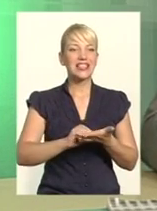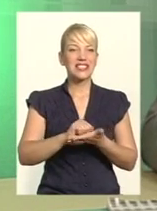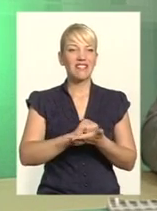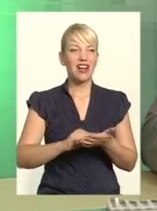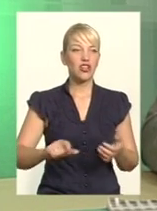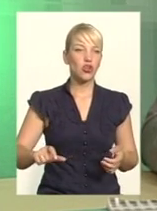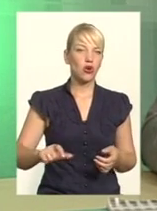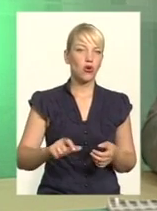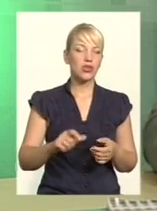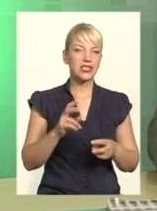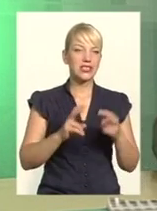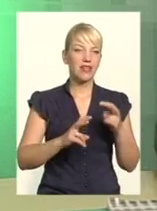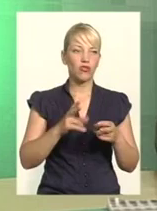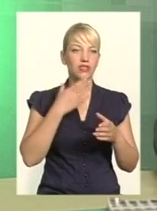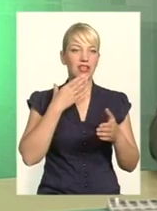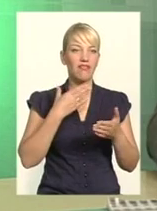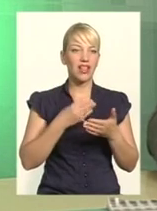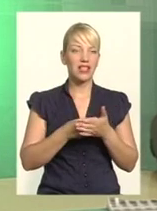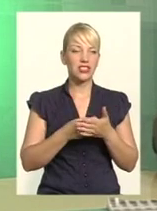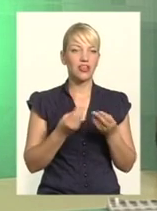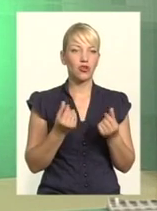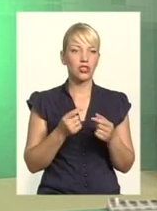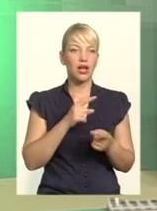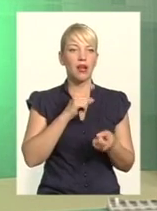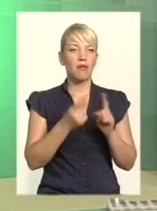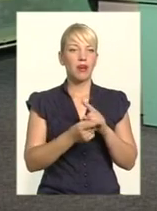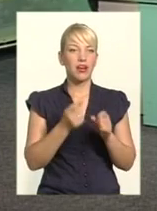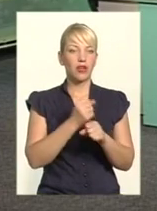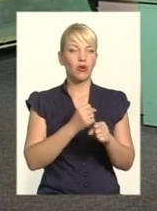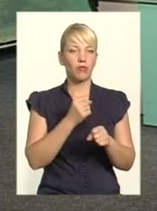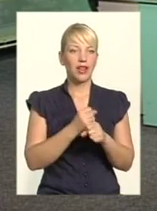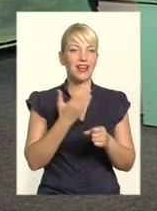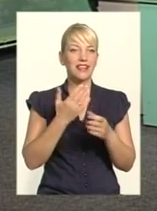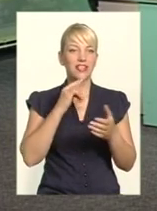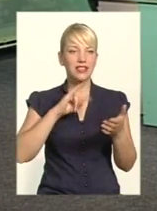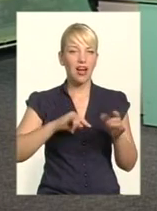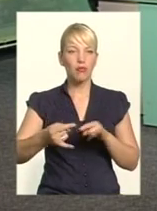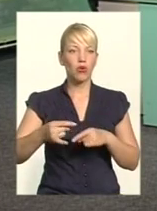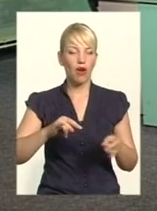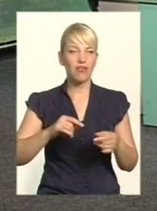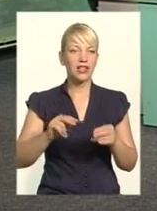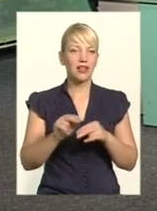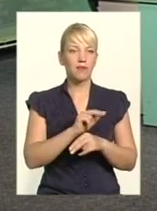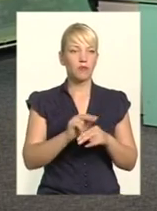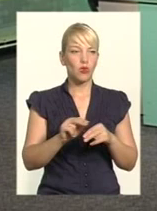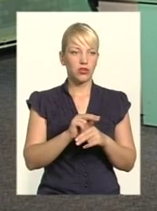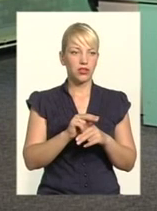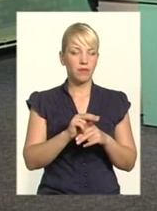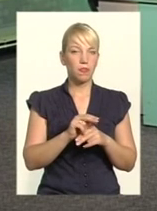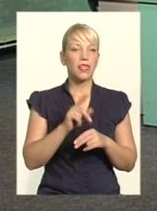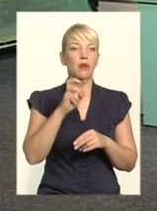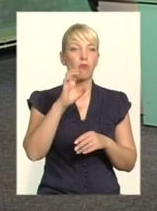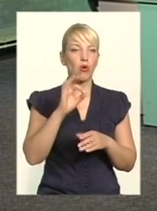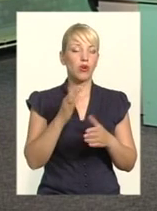власний кошт переробляє ямковий ремонт, якщо цей ремонт на наступний рік... Так, власне, відповідальність. Бо він їздить по ньому і йому сказав, та що ти зробив?